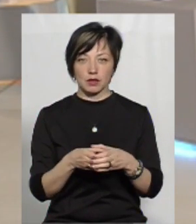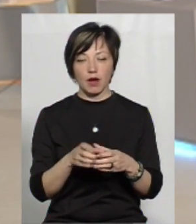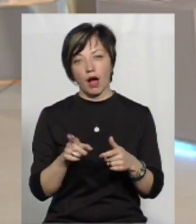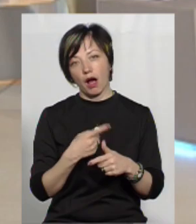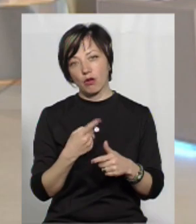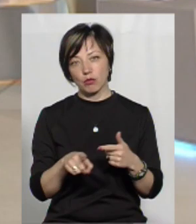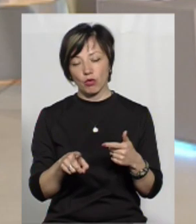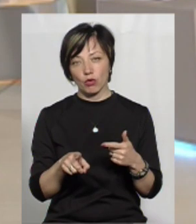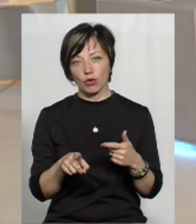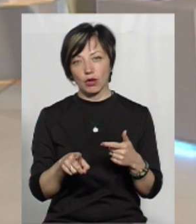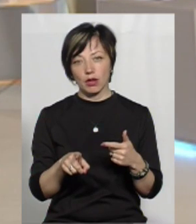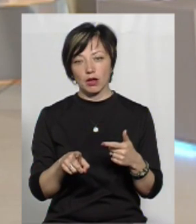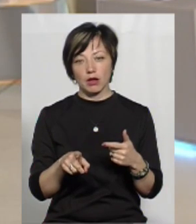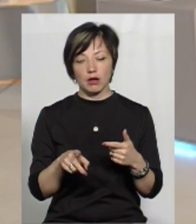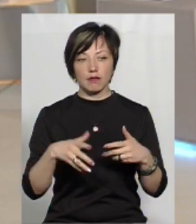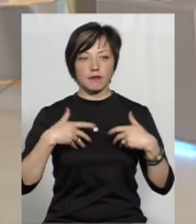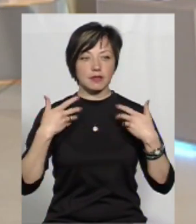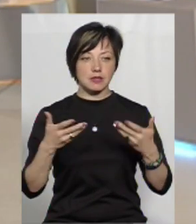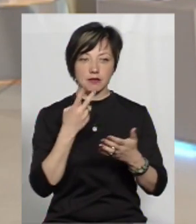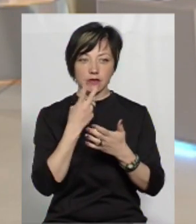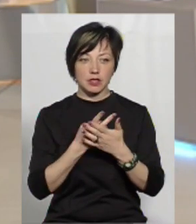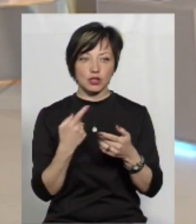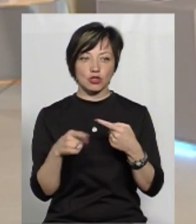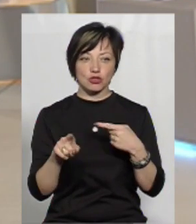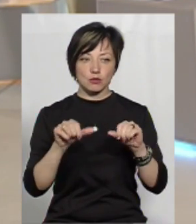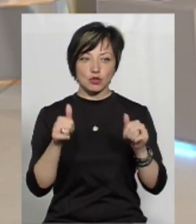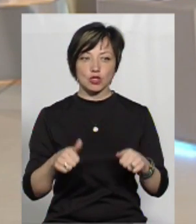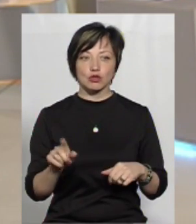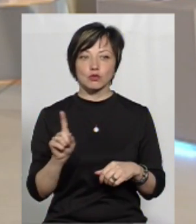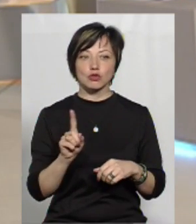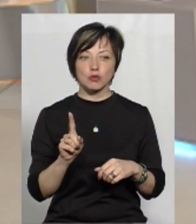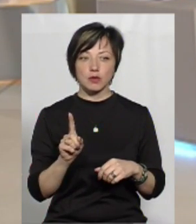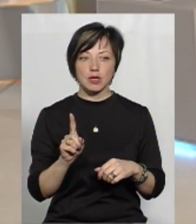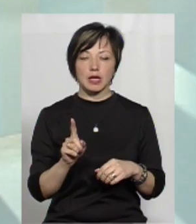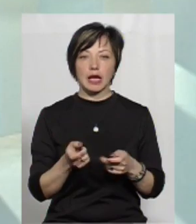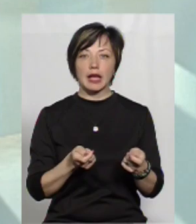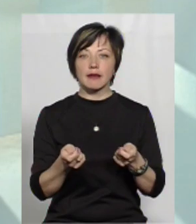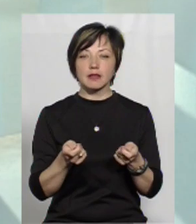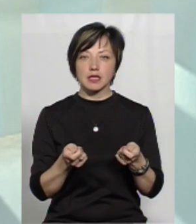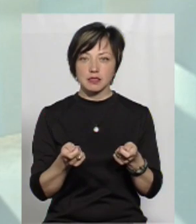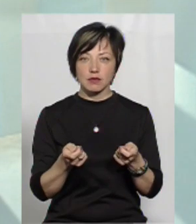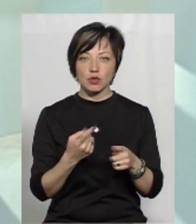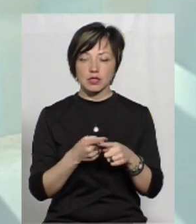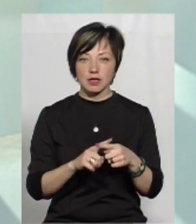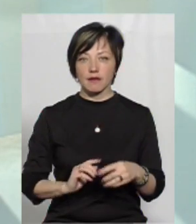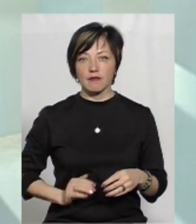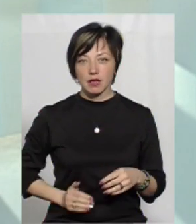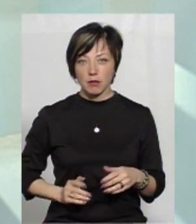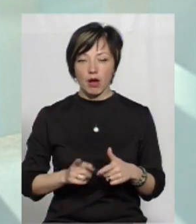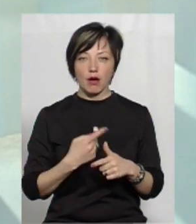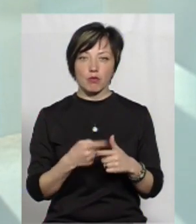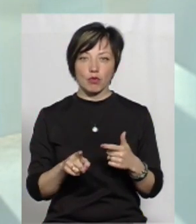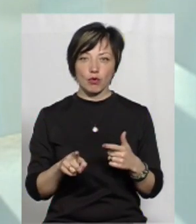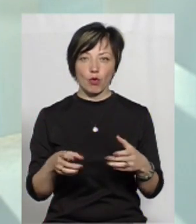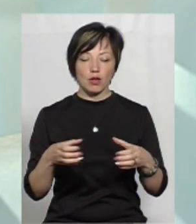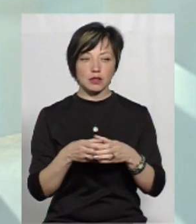або виставити якимось іншим чином, щоб керівництво даної фірми або